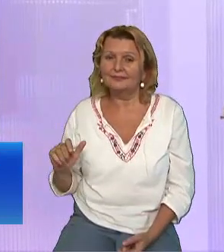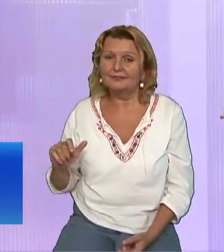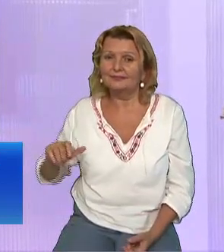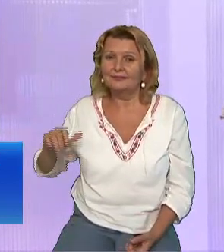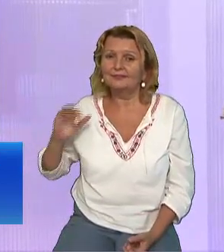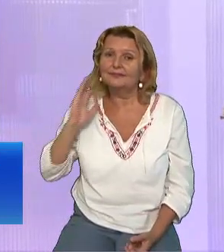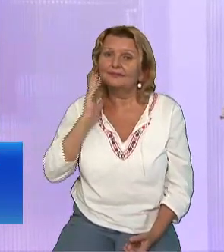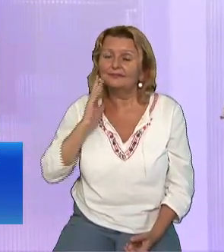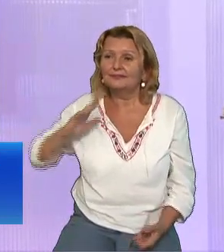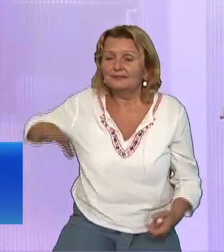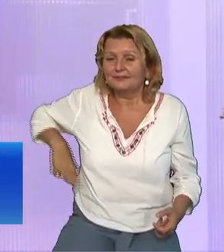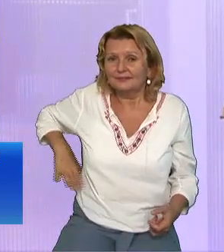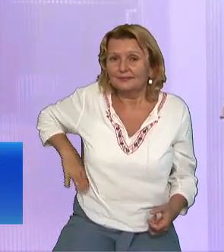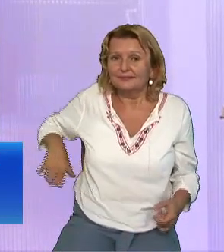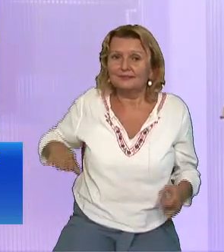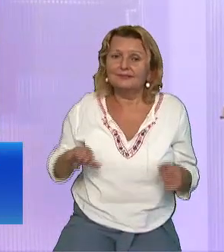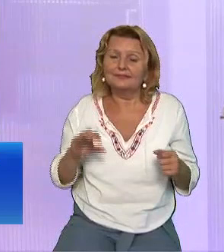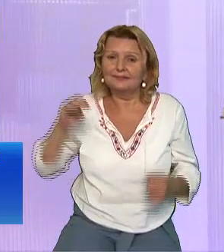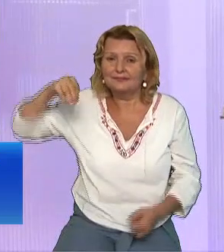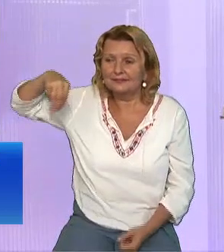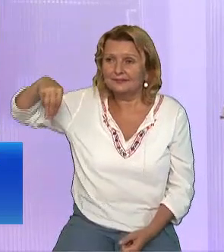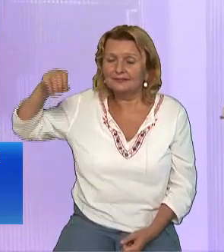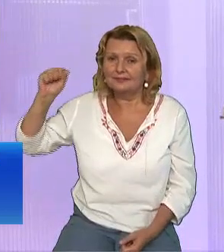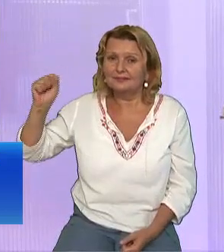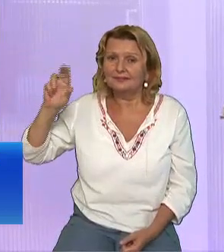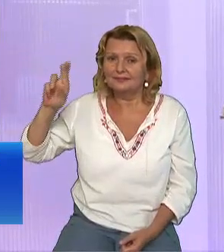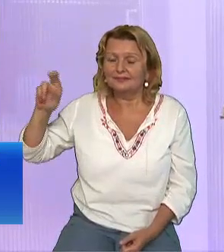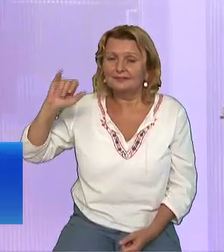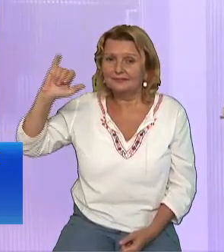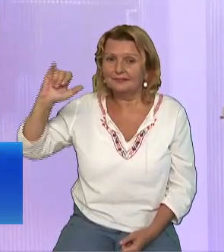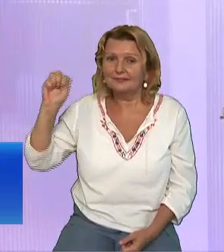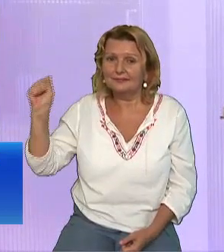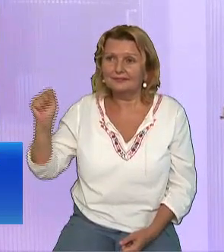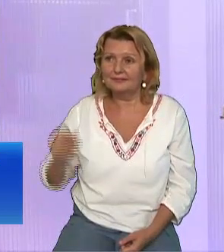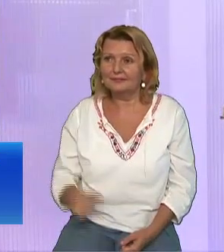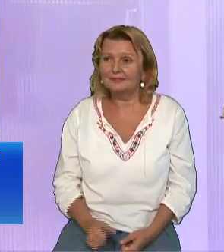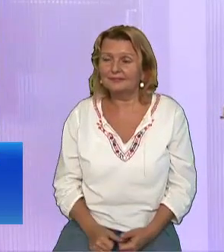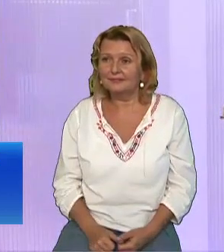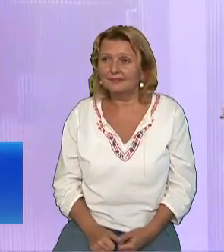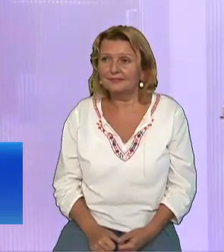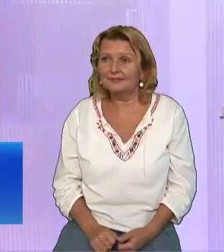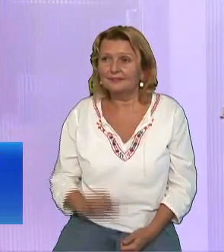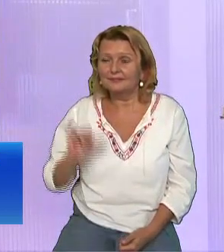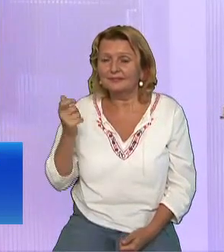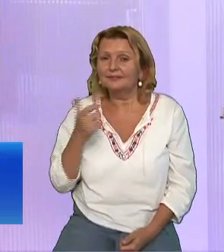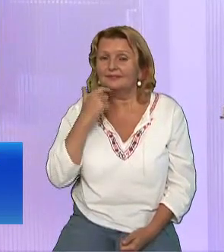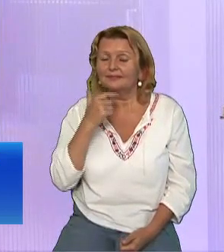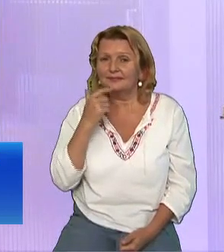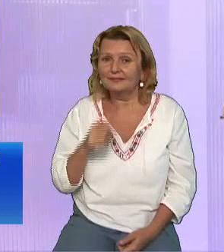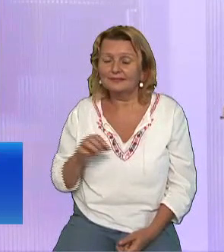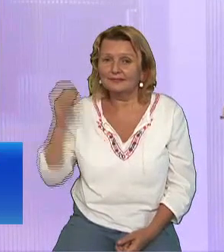Binecuvântat ești tu între femei Ah, vaie Maria se sperie Uite Dumnezeu a hotărât